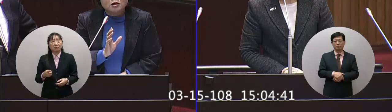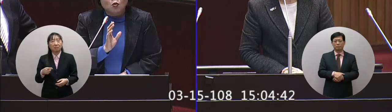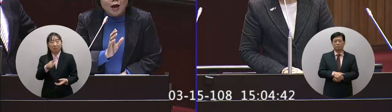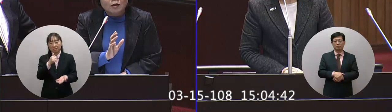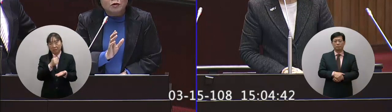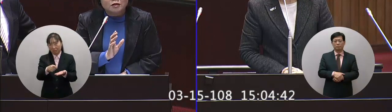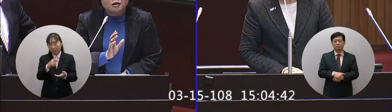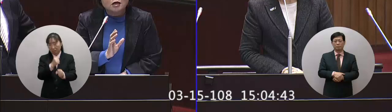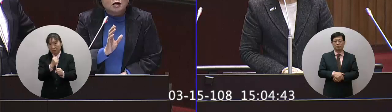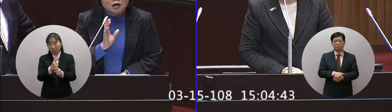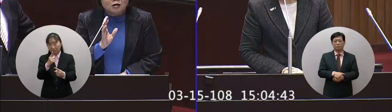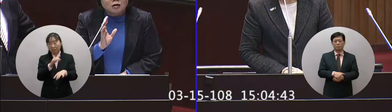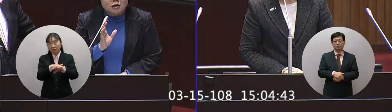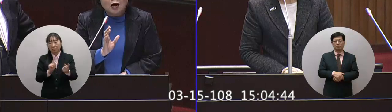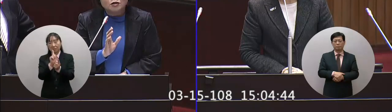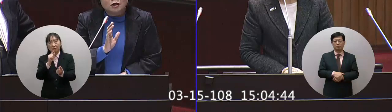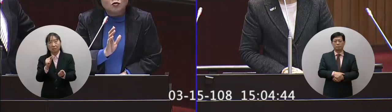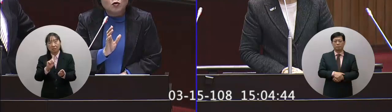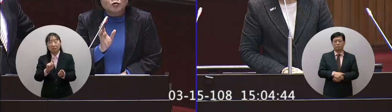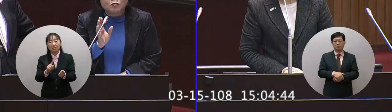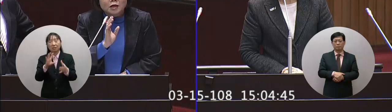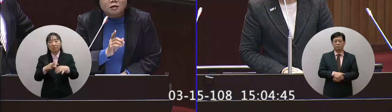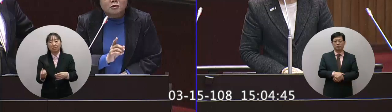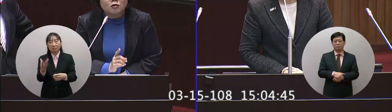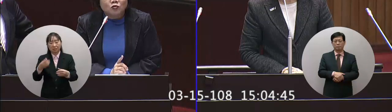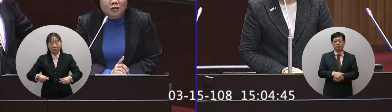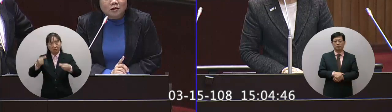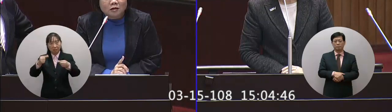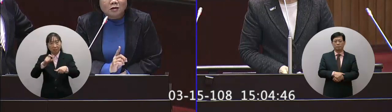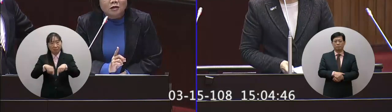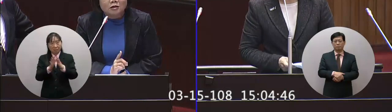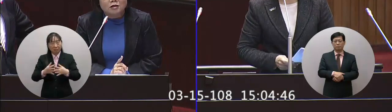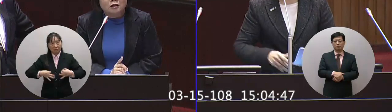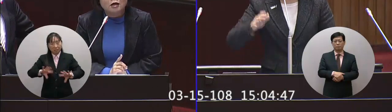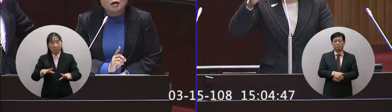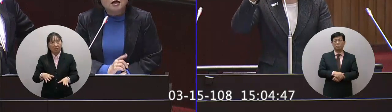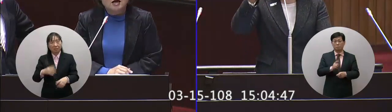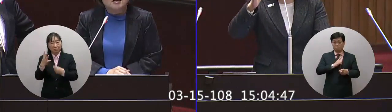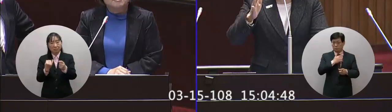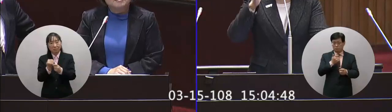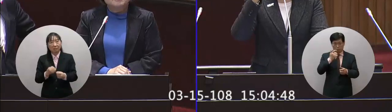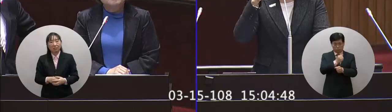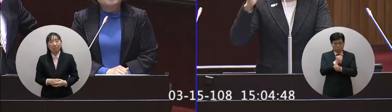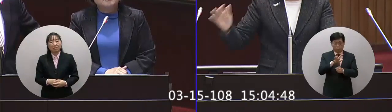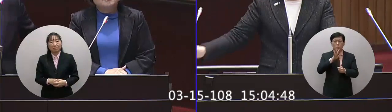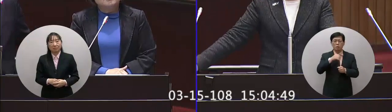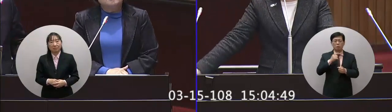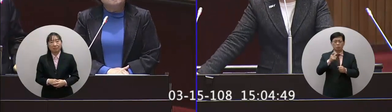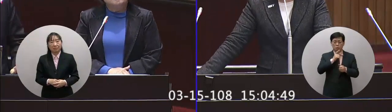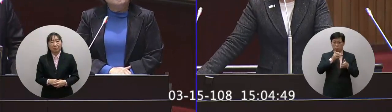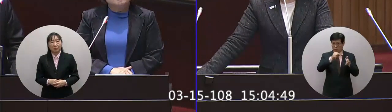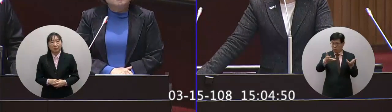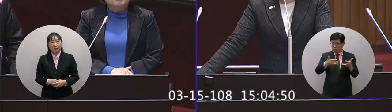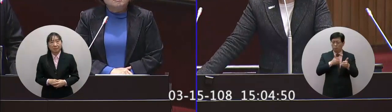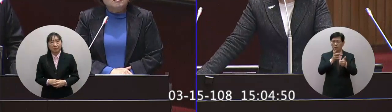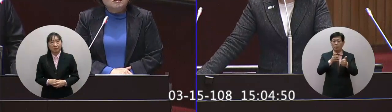問題而且華印本身也已經好幾年都虧損我們一直在注意這事好 你一直注意那我先請教我們在就事來